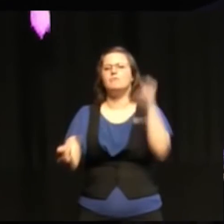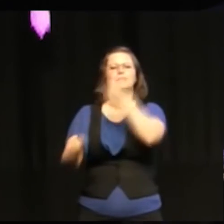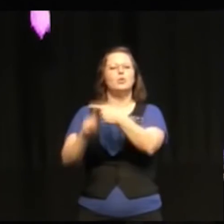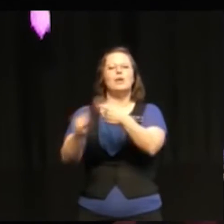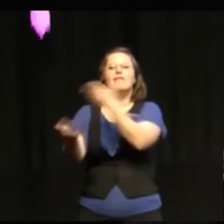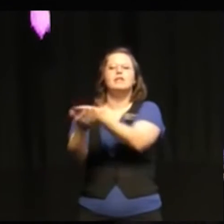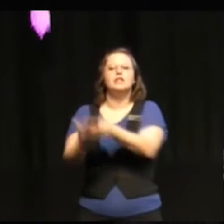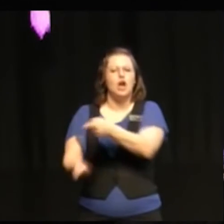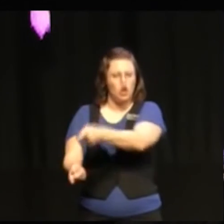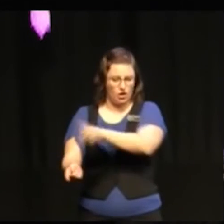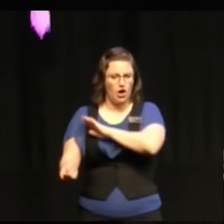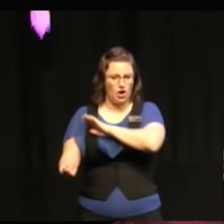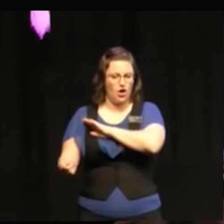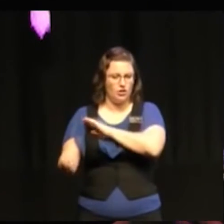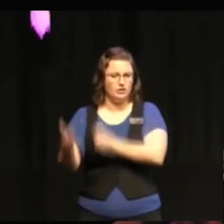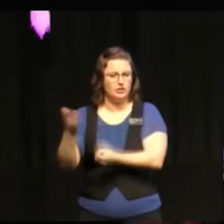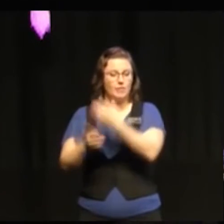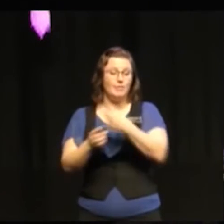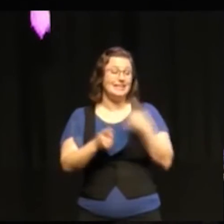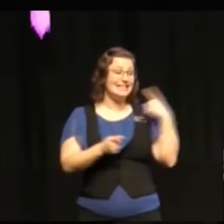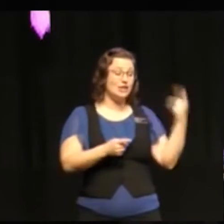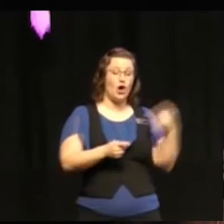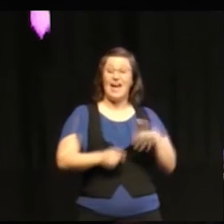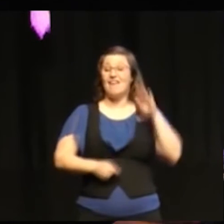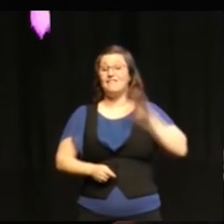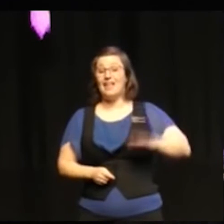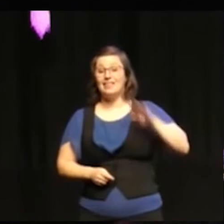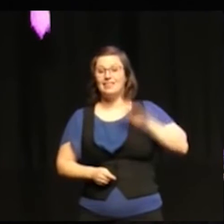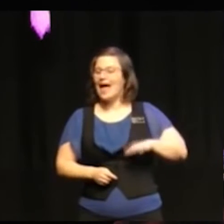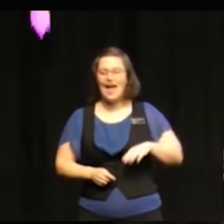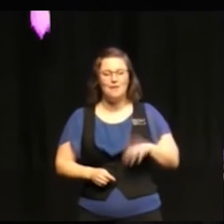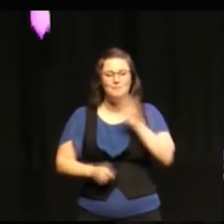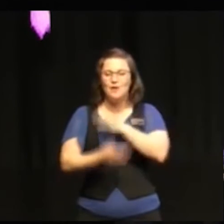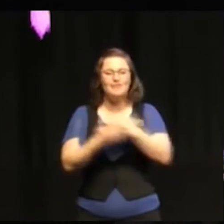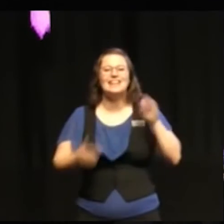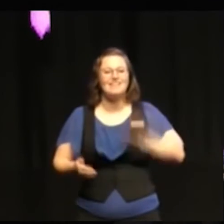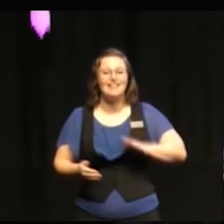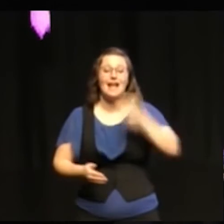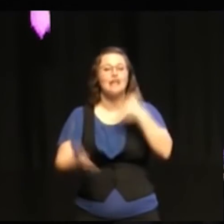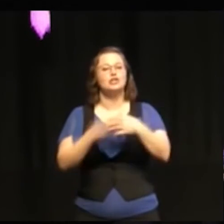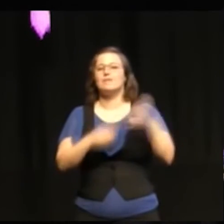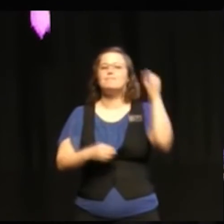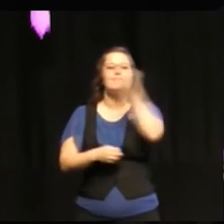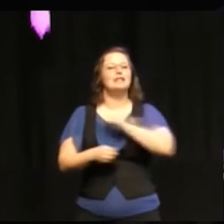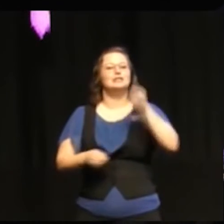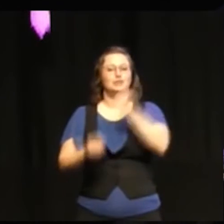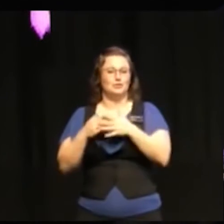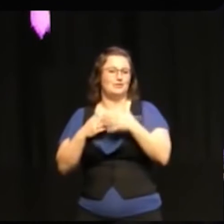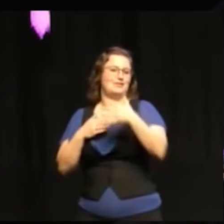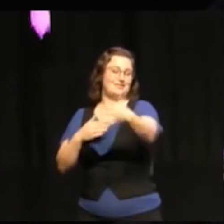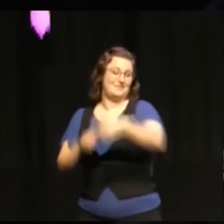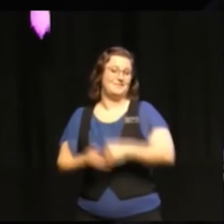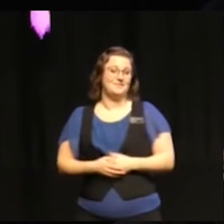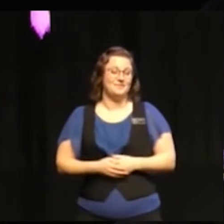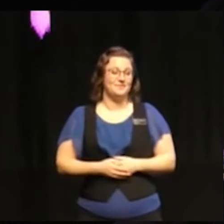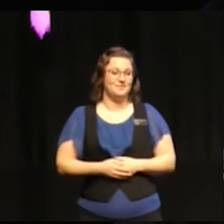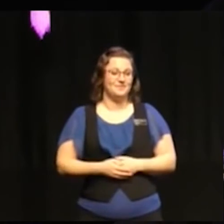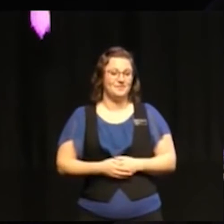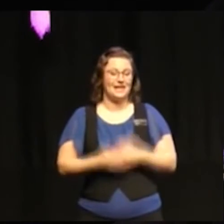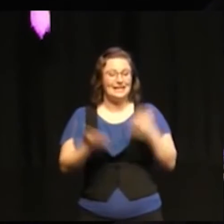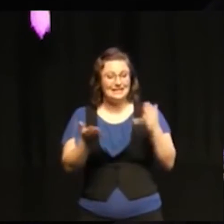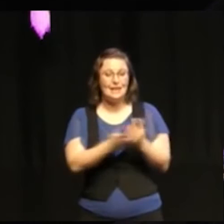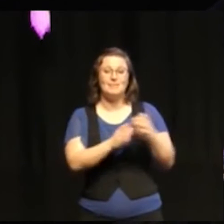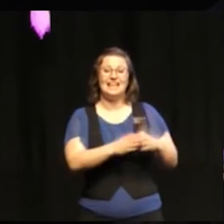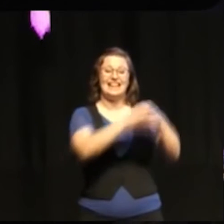att ni pratar om att vänta man behöver inte vänta man kan göra en hel del tänker jag under tiden